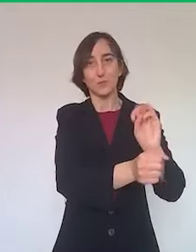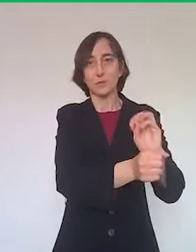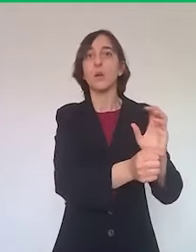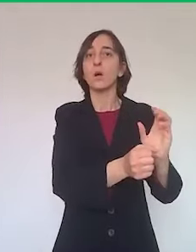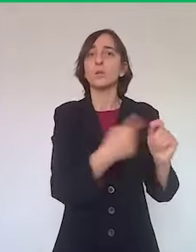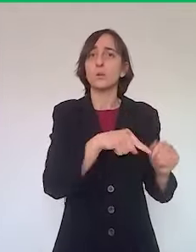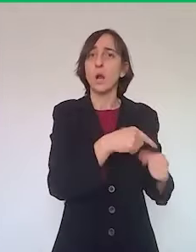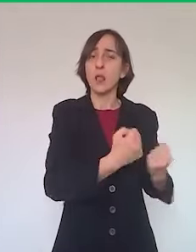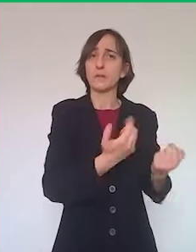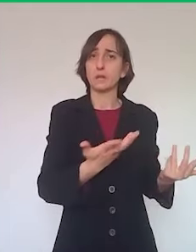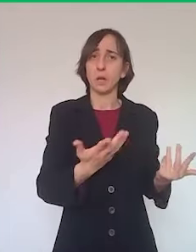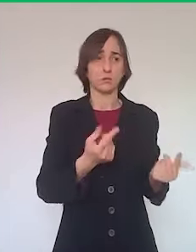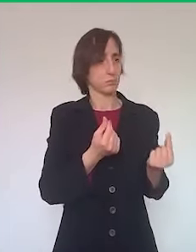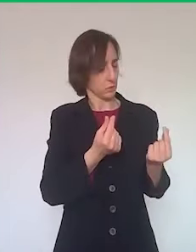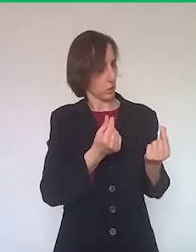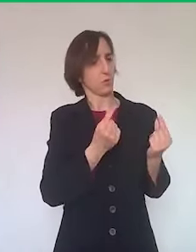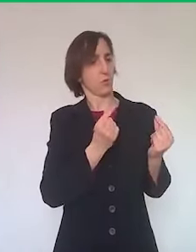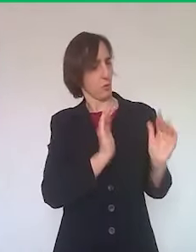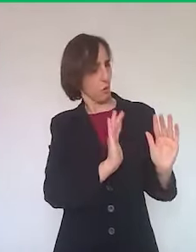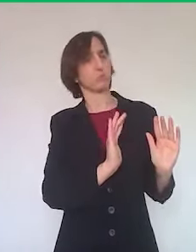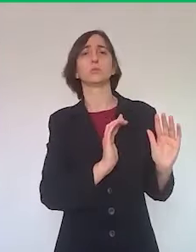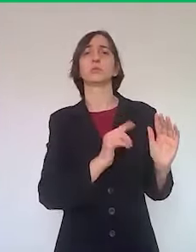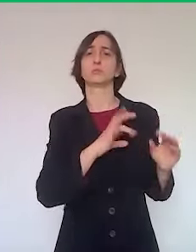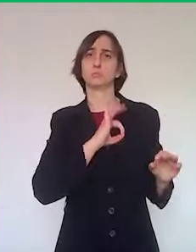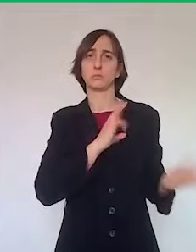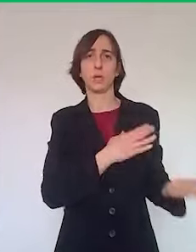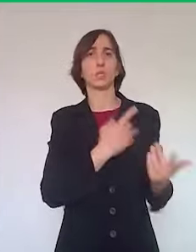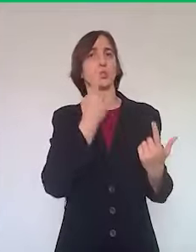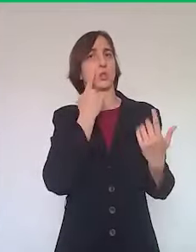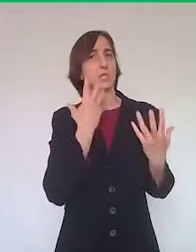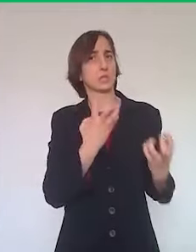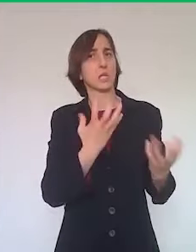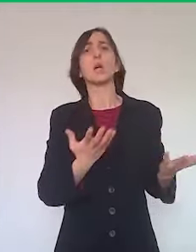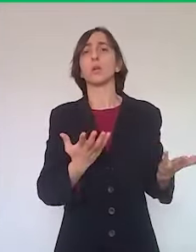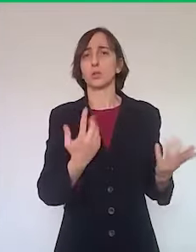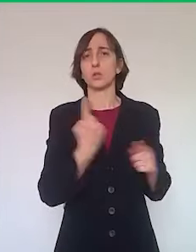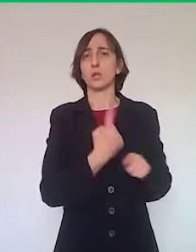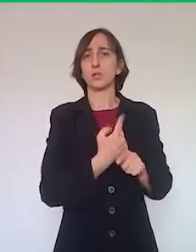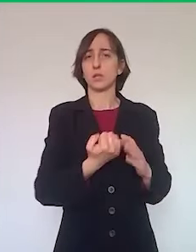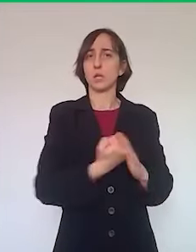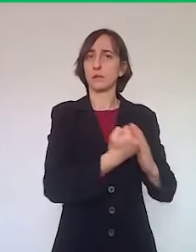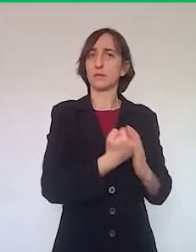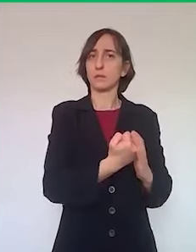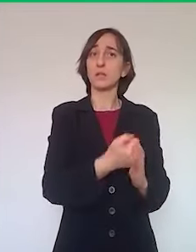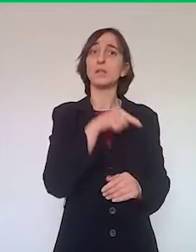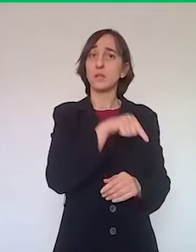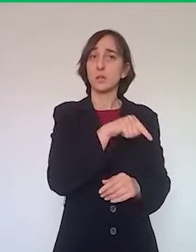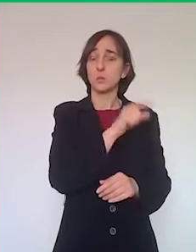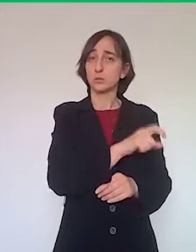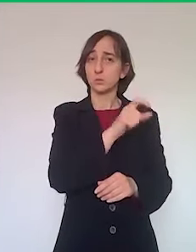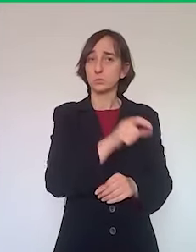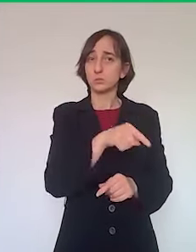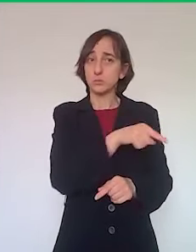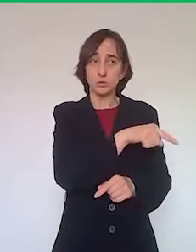economica meritoria, è un'attività professionale seria, che deve essere sostenuta e anche queste persone hanno famiglie naturalmente da dover